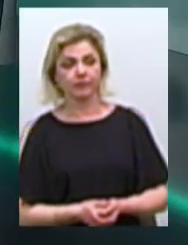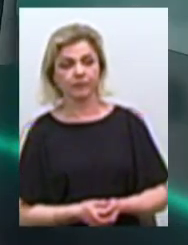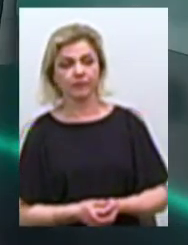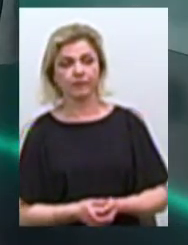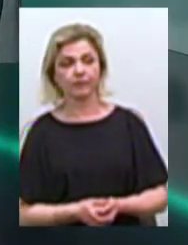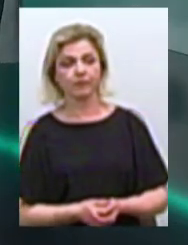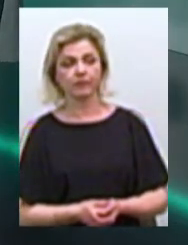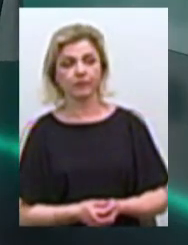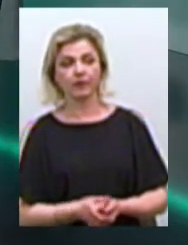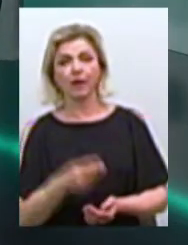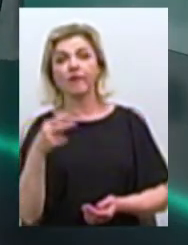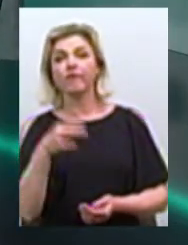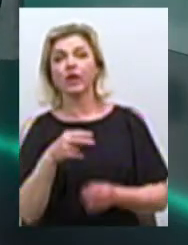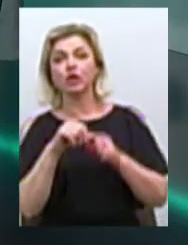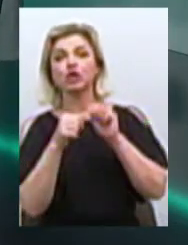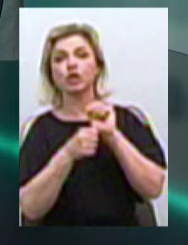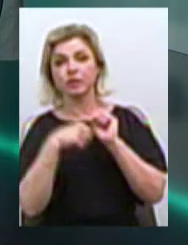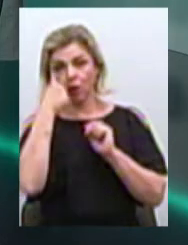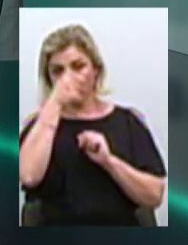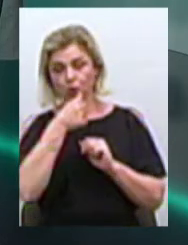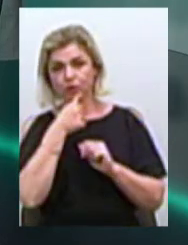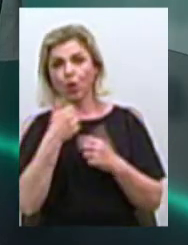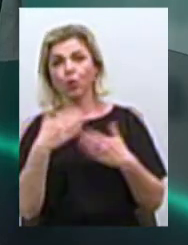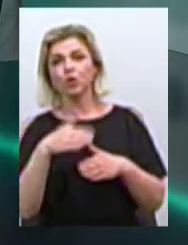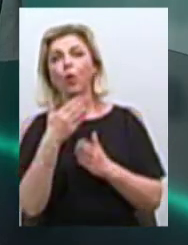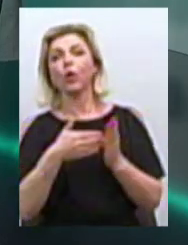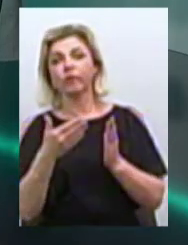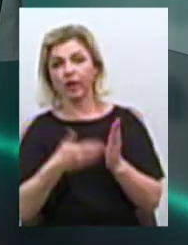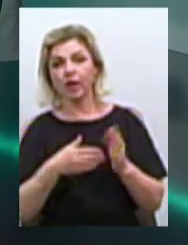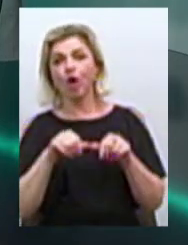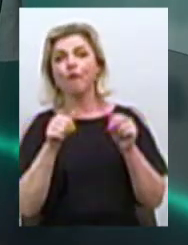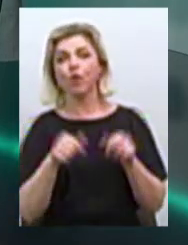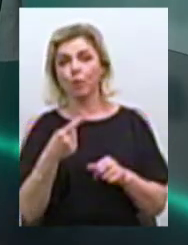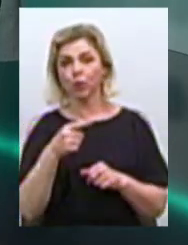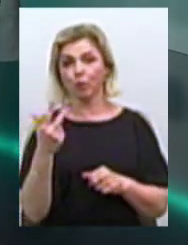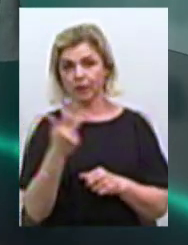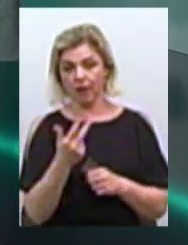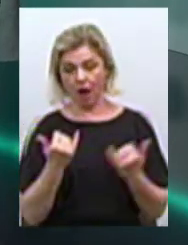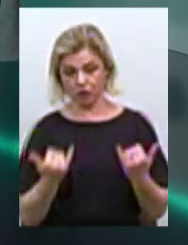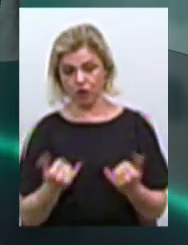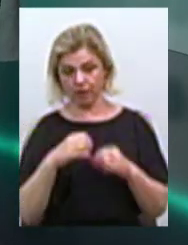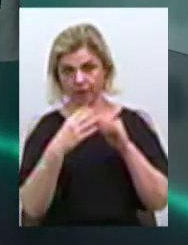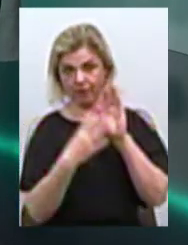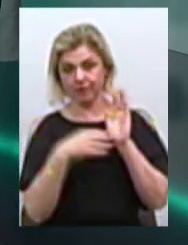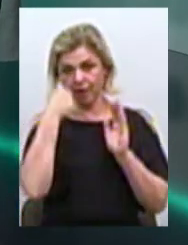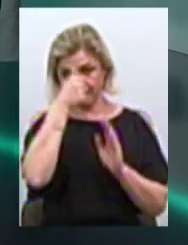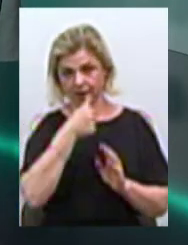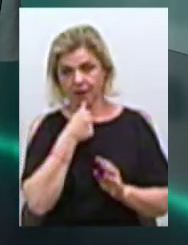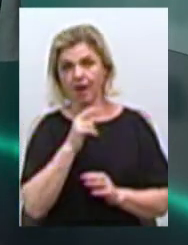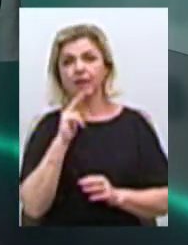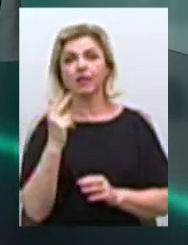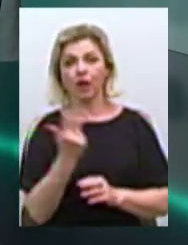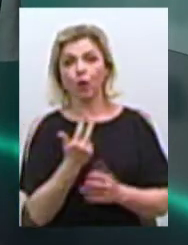я перепрошую, в 16-му році було скасовано форму номер 3. Зараз 19-й рік, тобто 3 роки вже